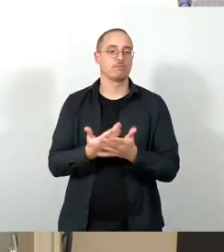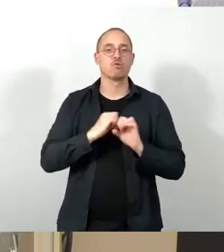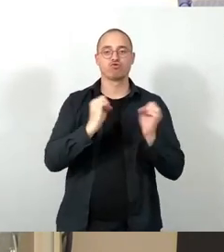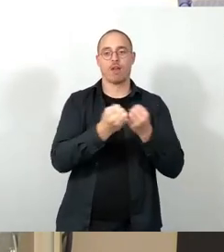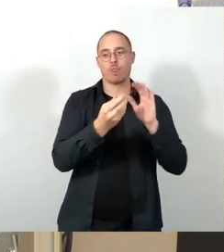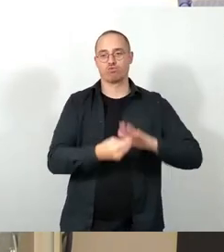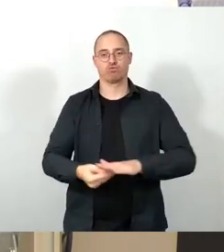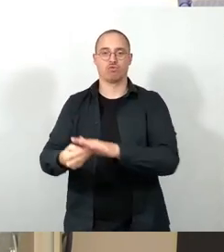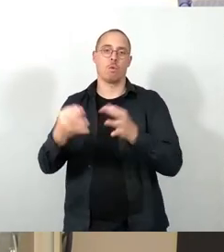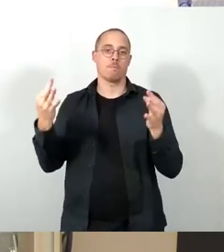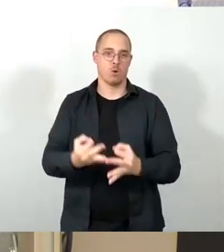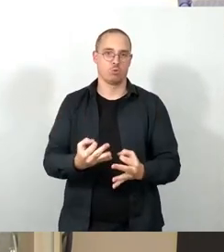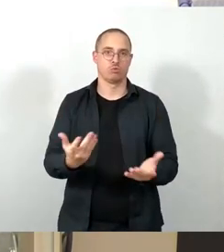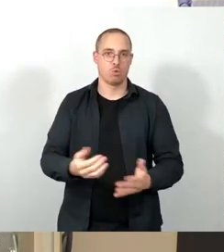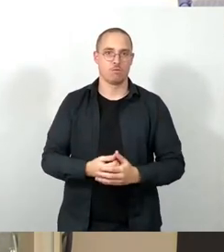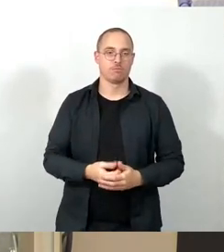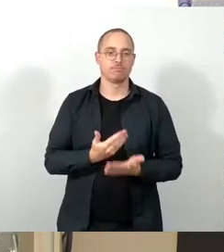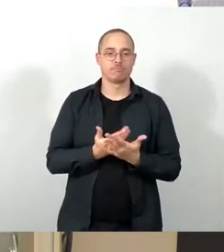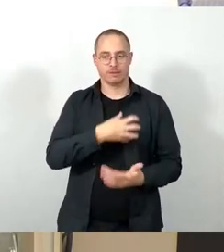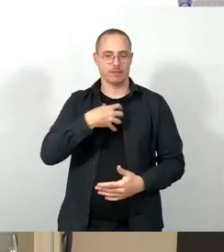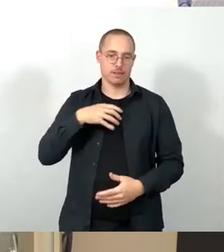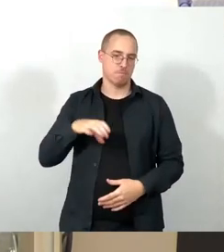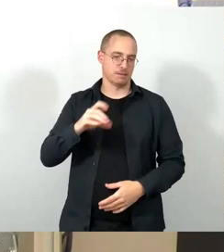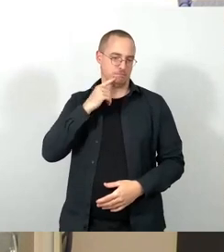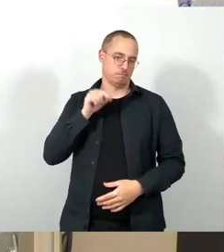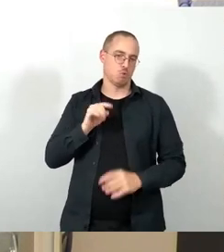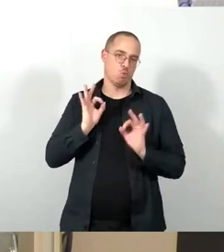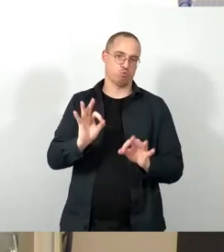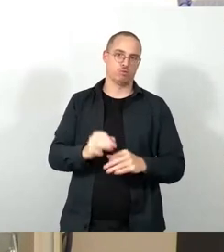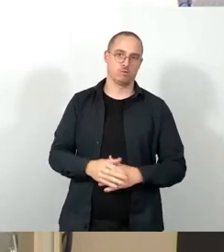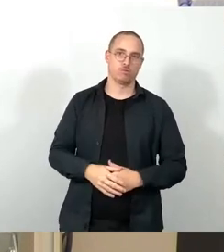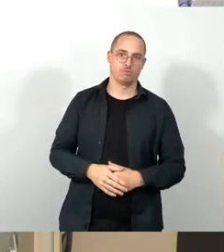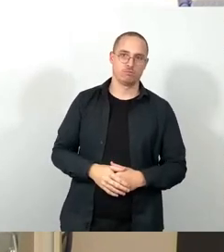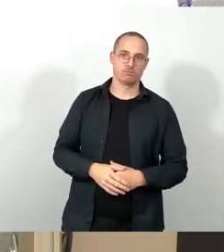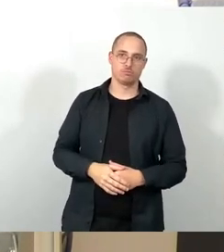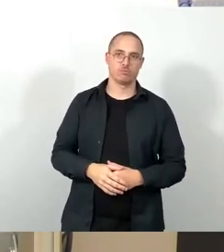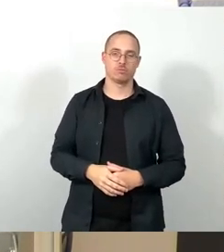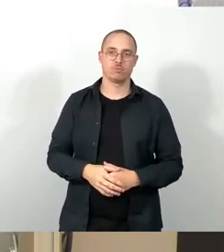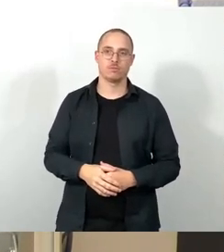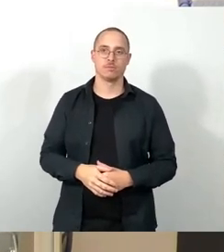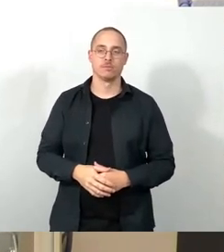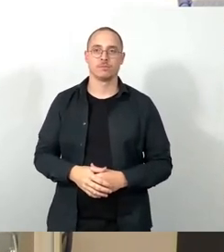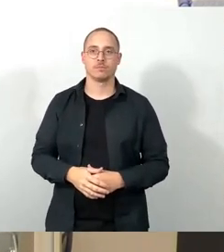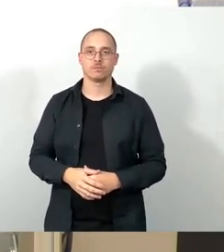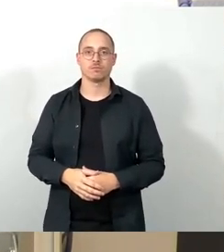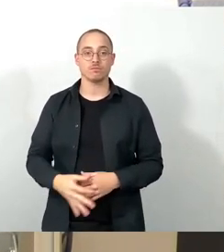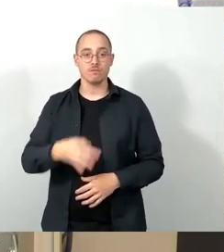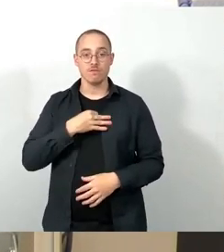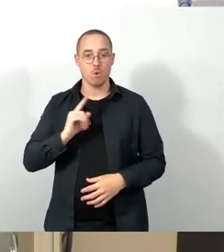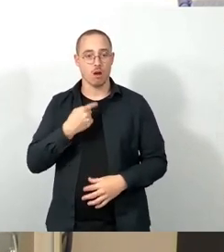Leistungen bekommen. Denen sollten wir Zugang auch zu den Vergünstigungen des Dresdenpasses geben. Was Ähnliches zählt für uns, für den ganzen Bereich